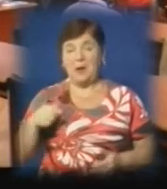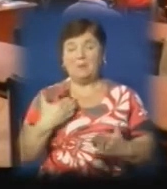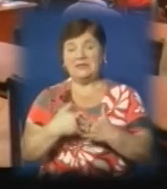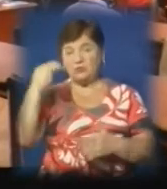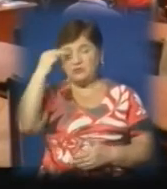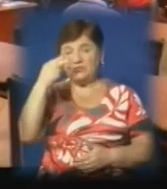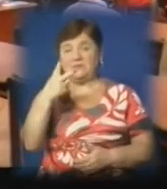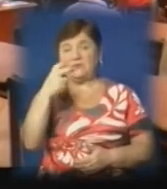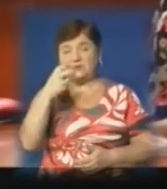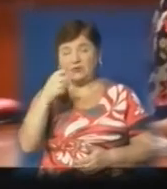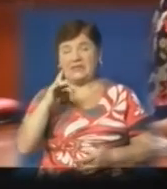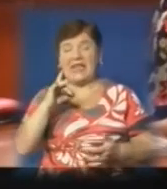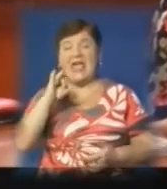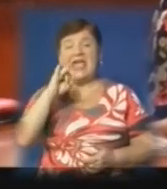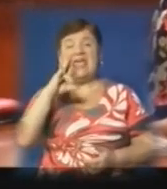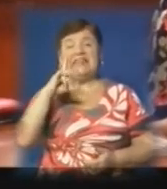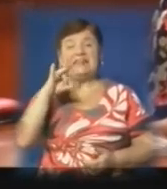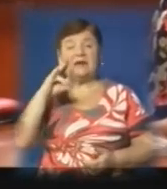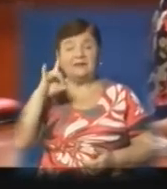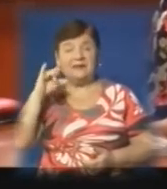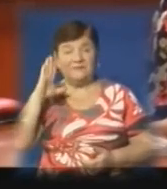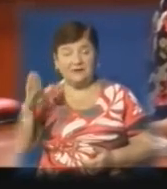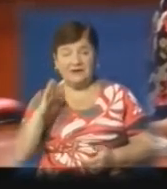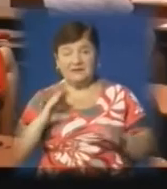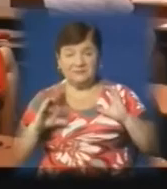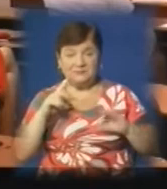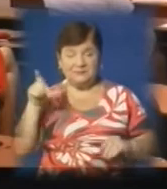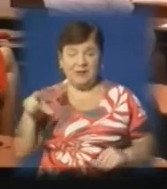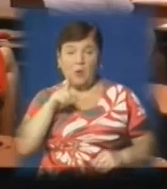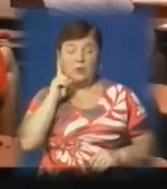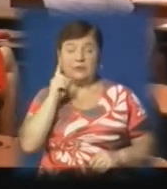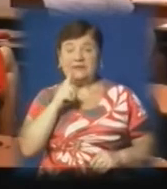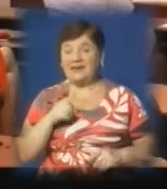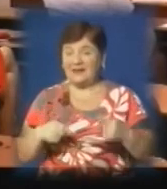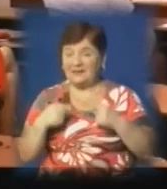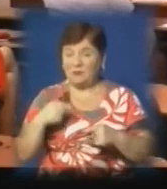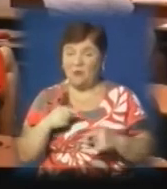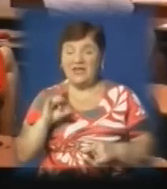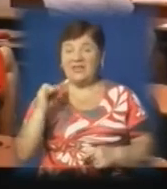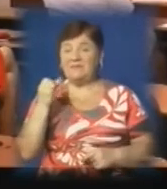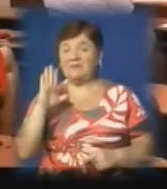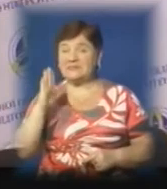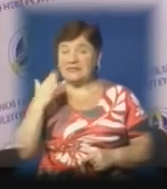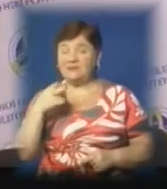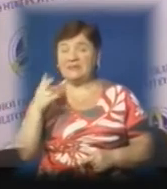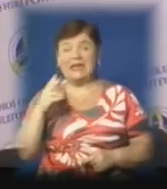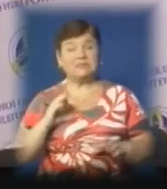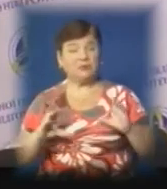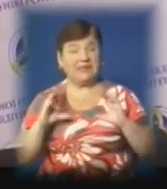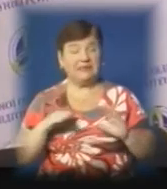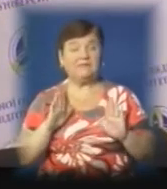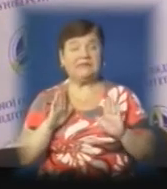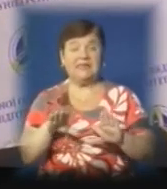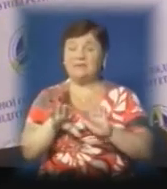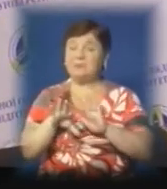близько двох сотень інтернів. І якщо зазвичай суспільство любить критикувати молоде покоління, то Іван Васильович для своїх студентів добирає